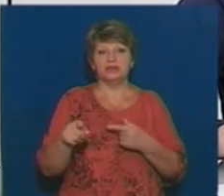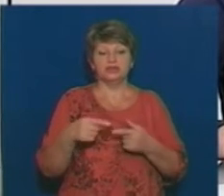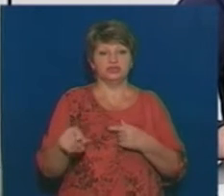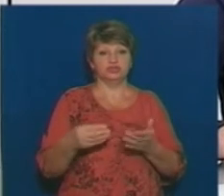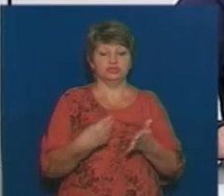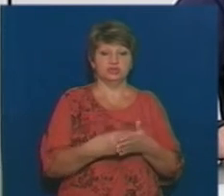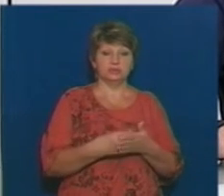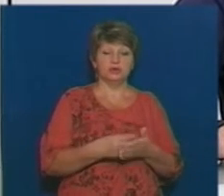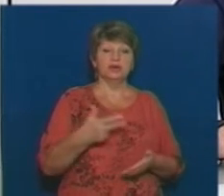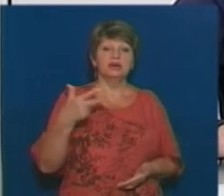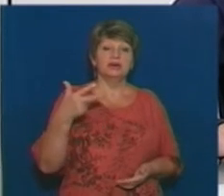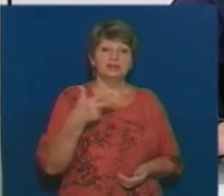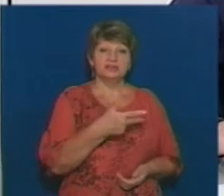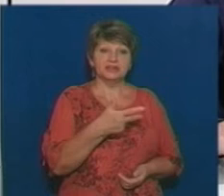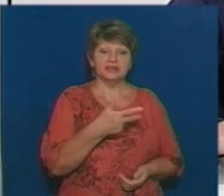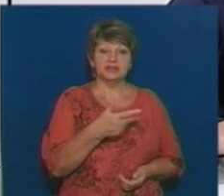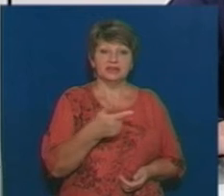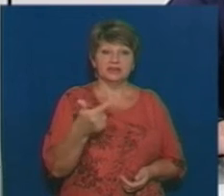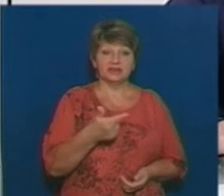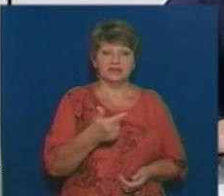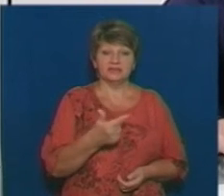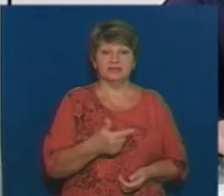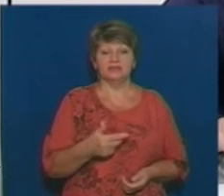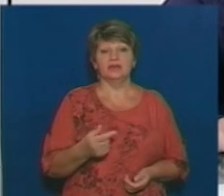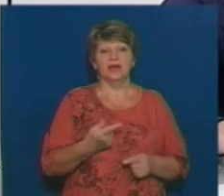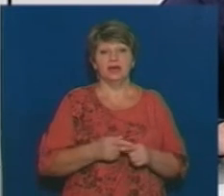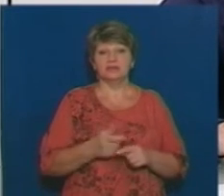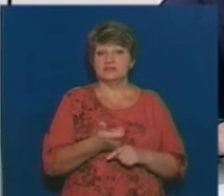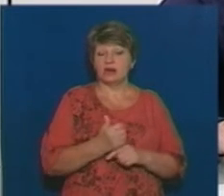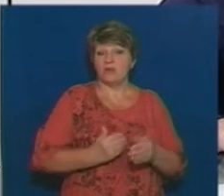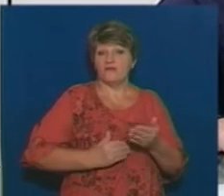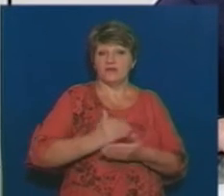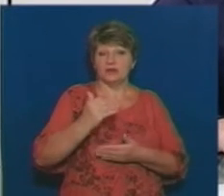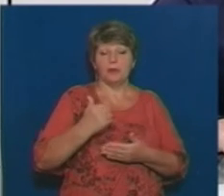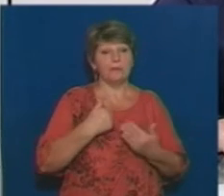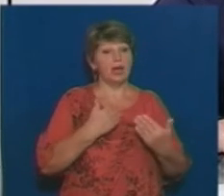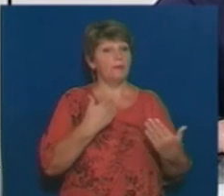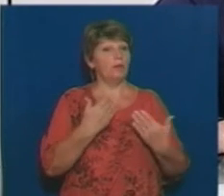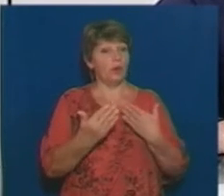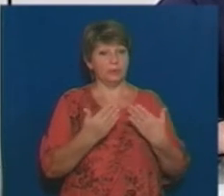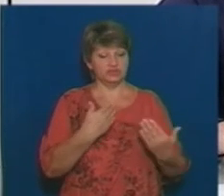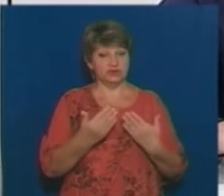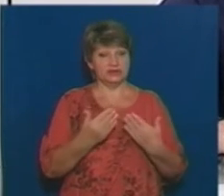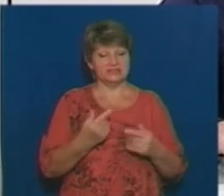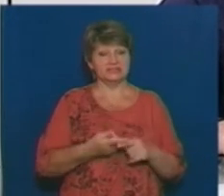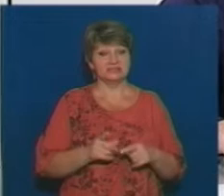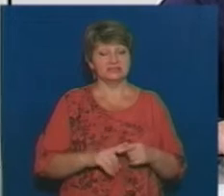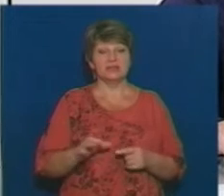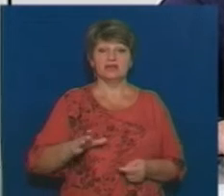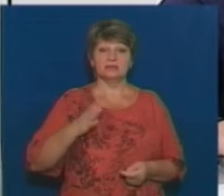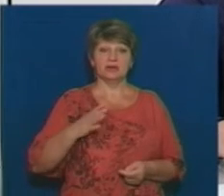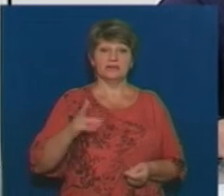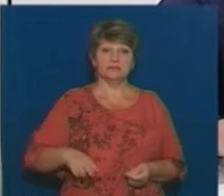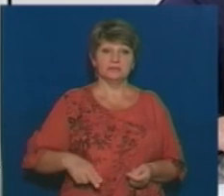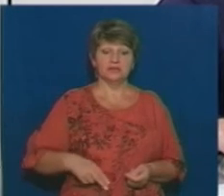3 гривні, 2,70 і тому подібне, це найвища вартість. Ми поспілкувалися із пані Галину, і вона нам розповіла,